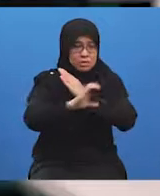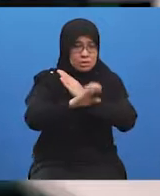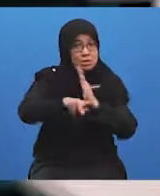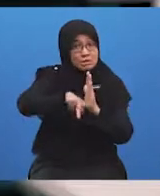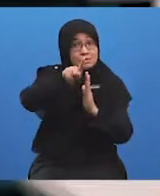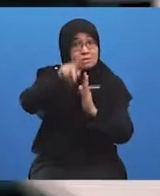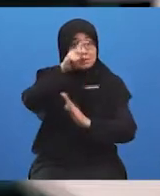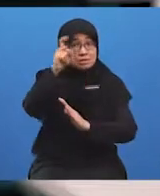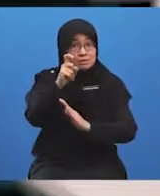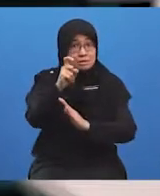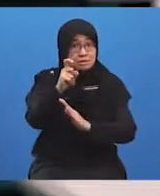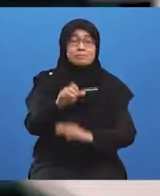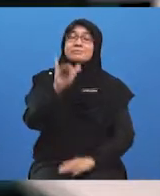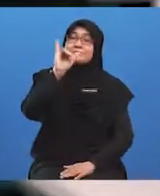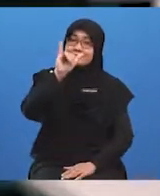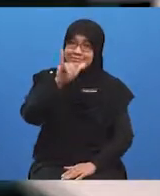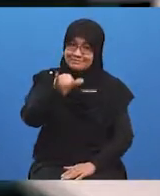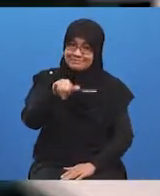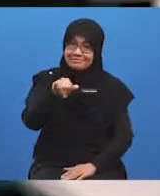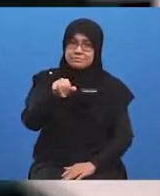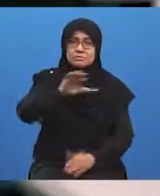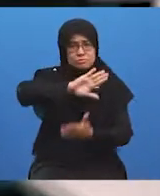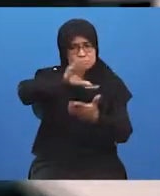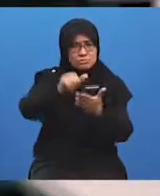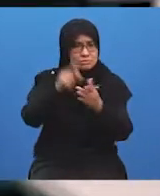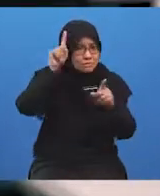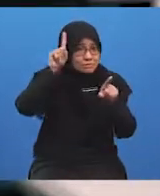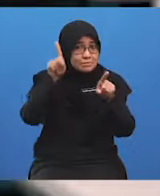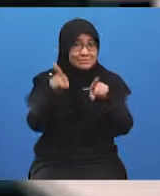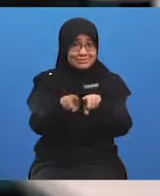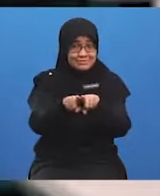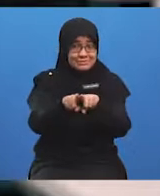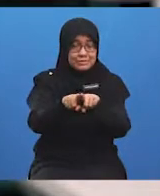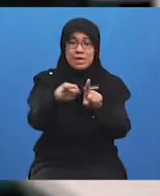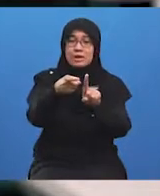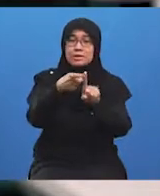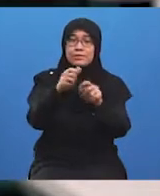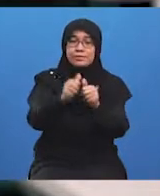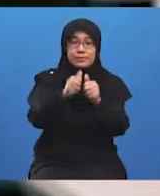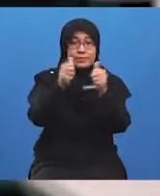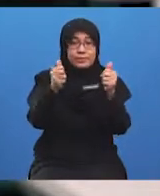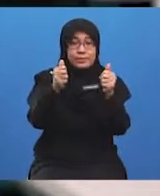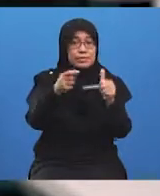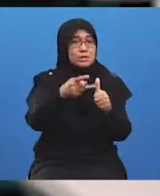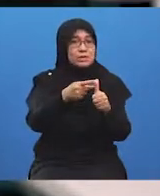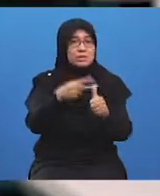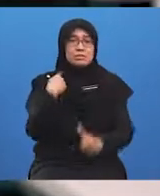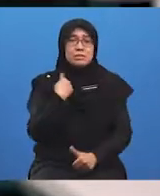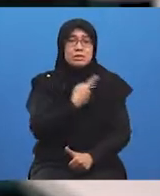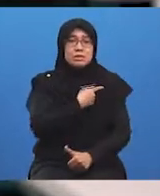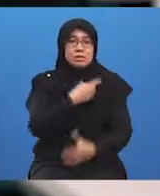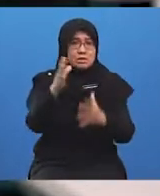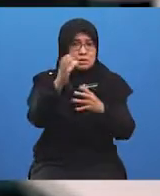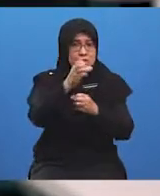Ya, sudah tentu setuju. Daripada keratan akhbah pertama itu, kita dapati